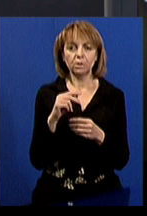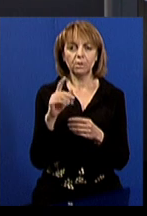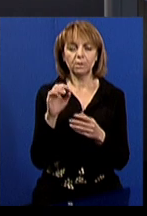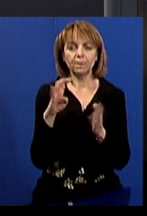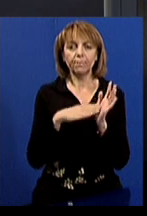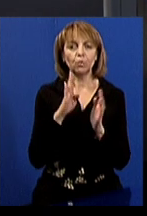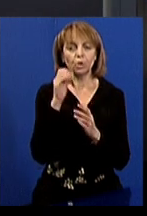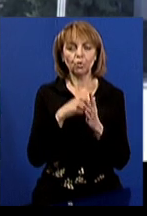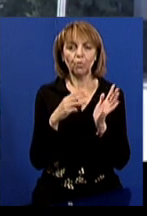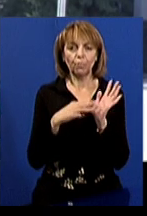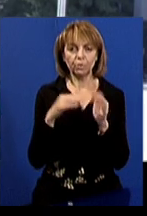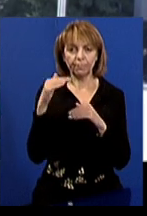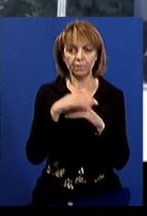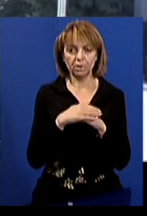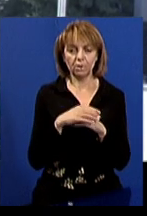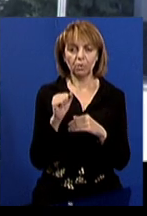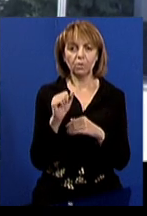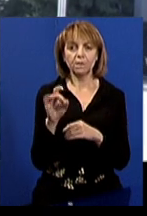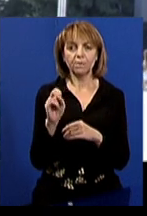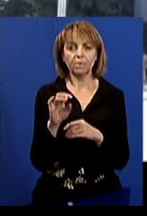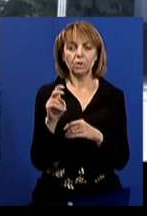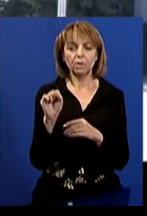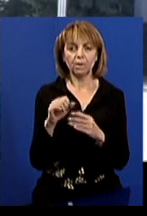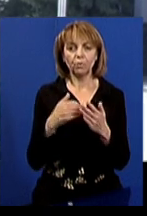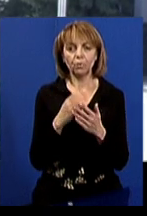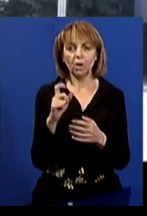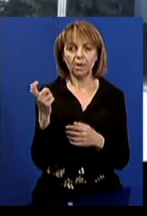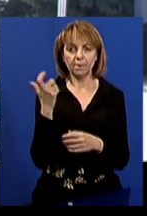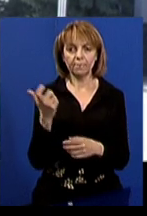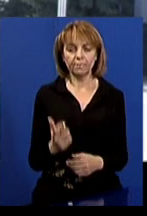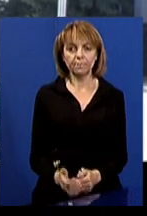ранку й до 8-ї вечора. Альона Рязанц, Вантин Калита, Новини Йогохарків.